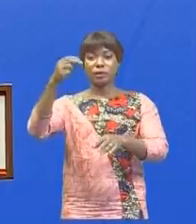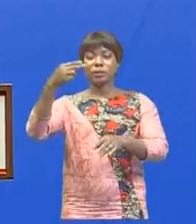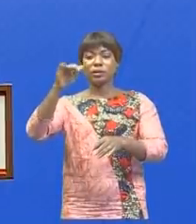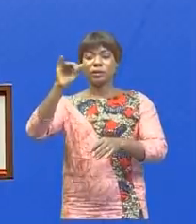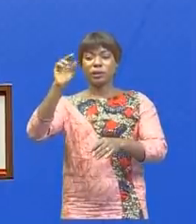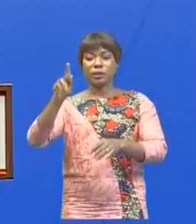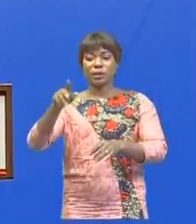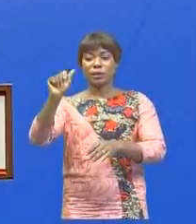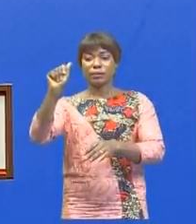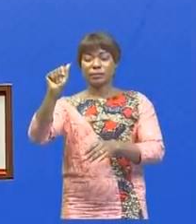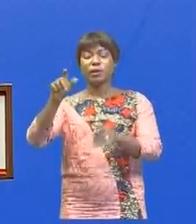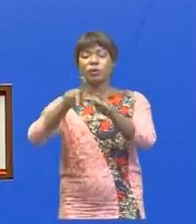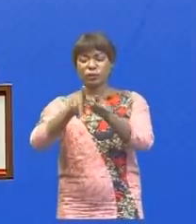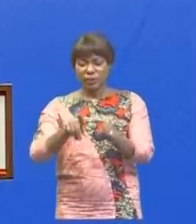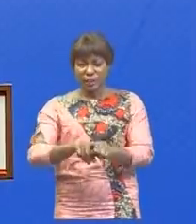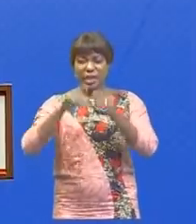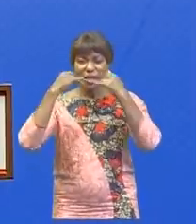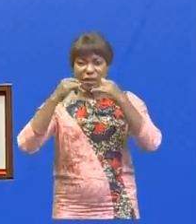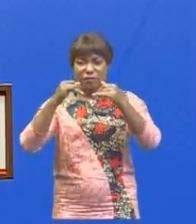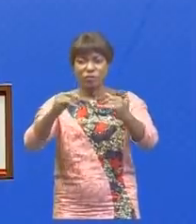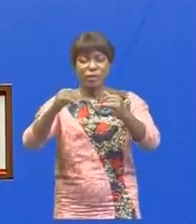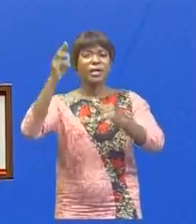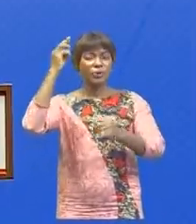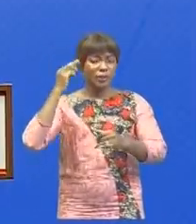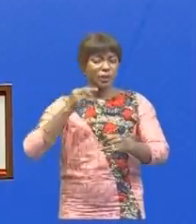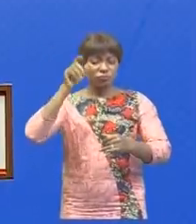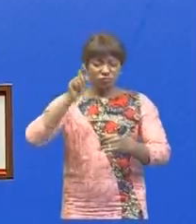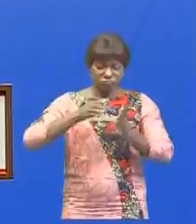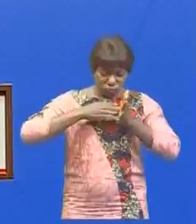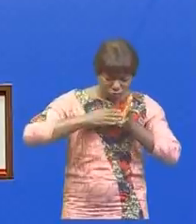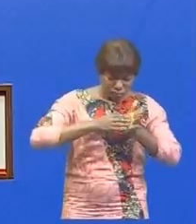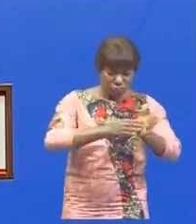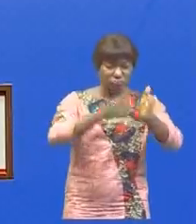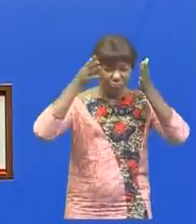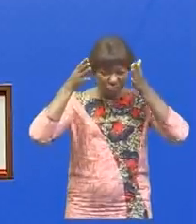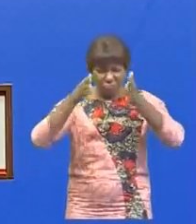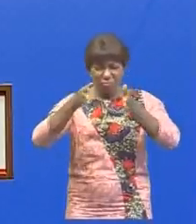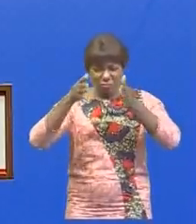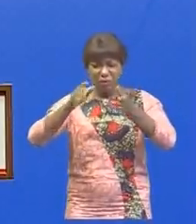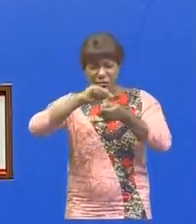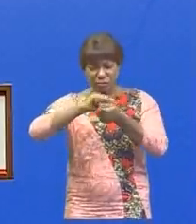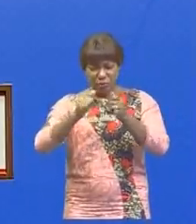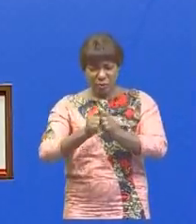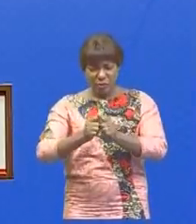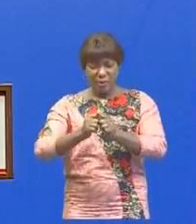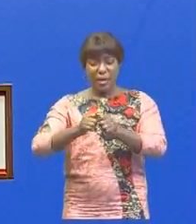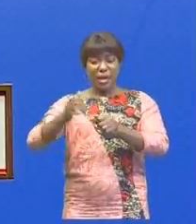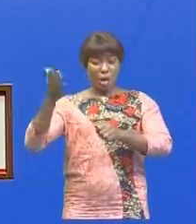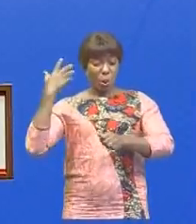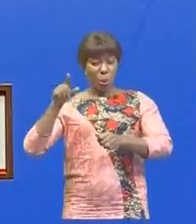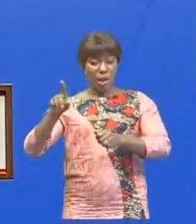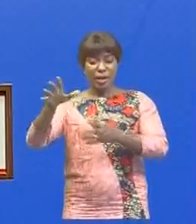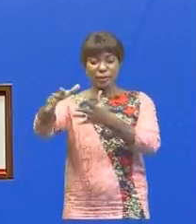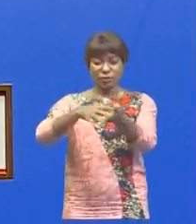ministre a informé le Conseil qu'il assure un suivi étroit et régulier de cette situation dès les premières heures